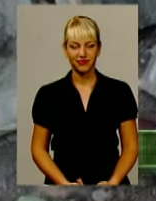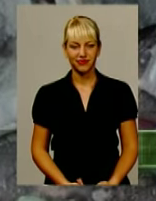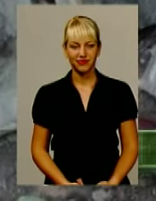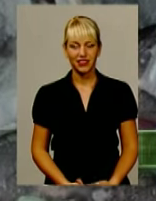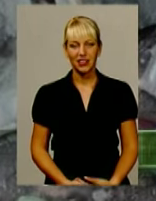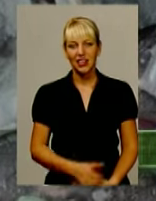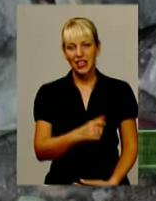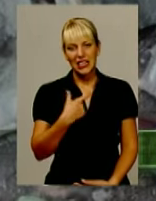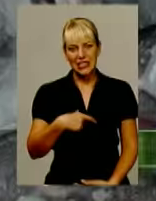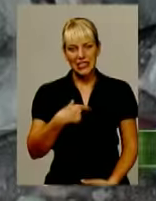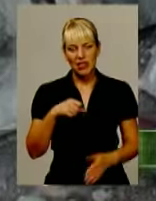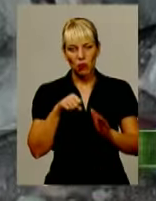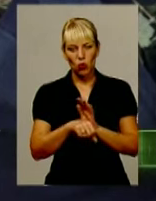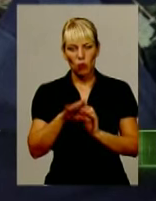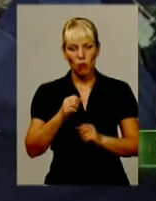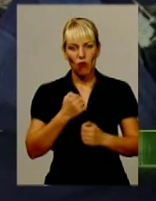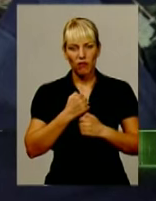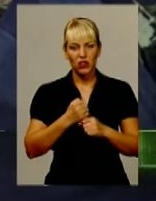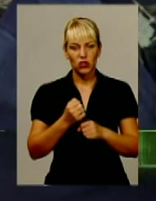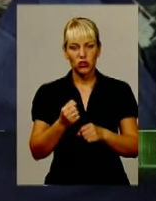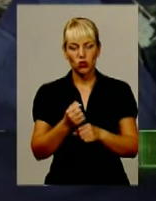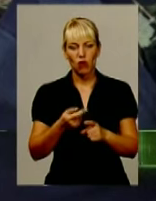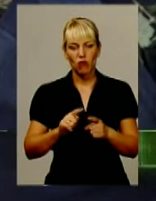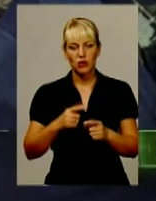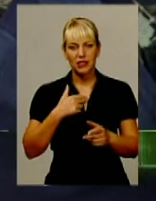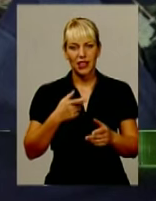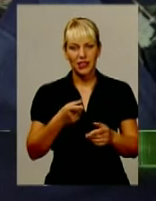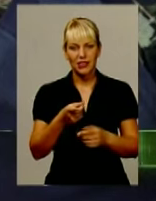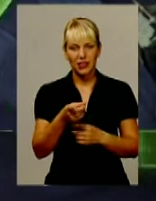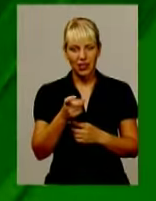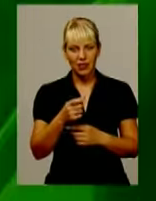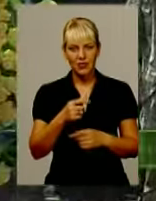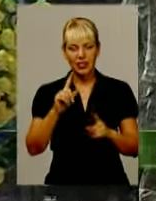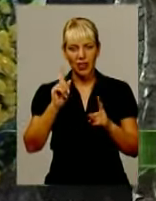Самогубство по військовому. У Хмельницькому застрелився демобілізований боєць АТО.